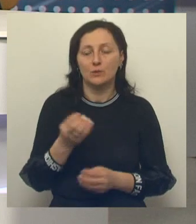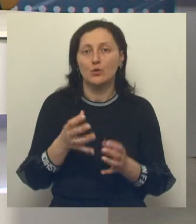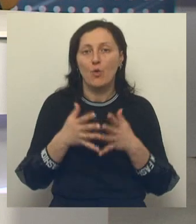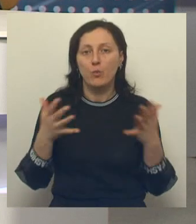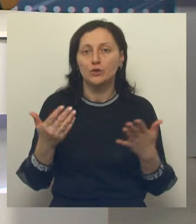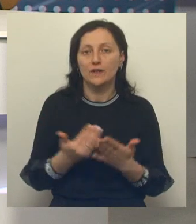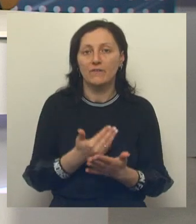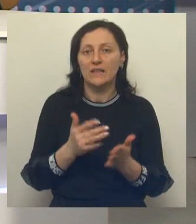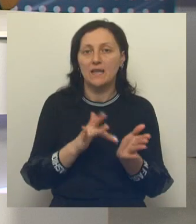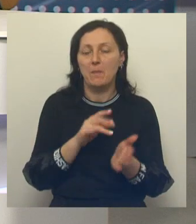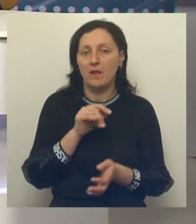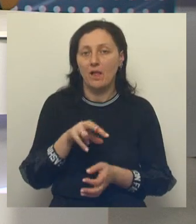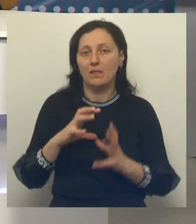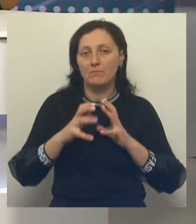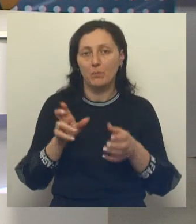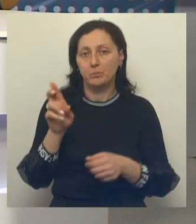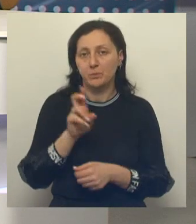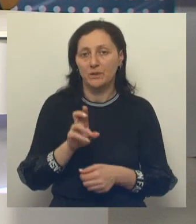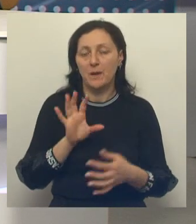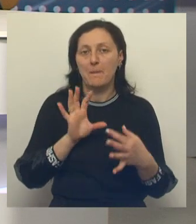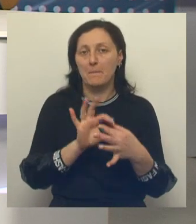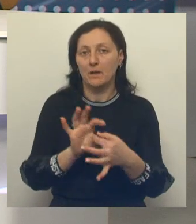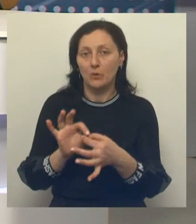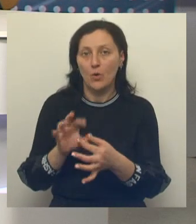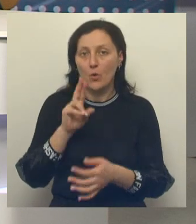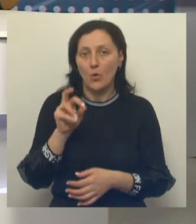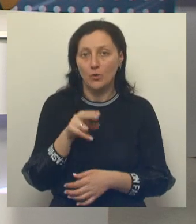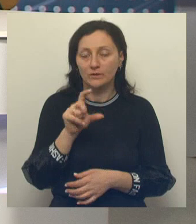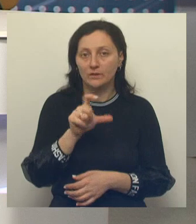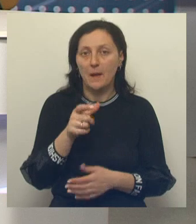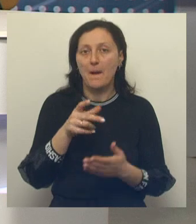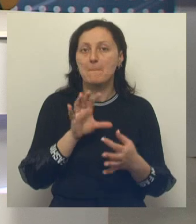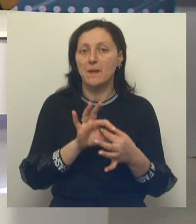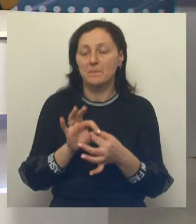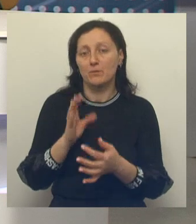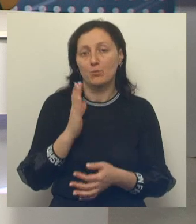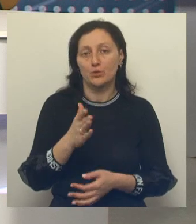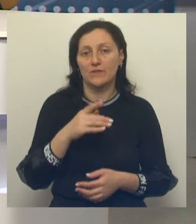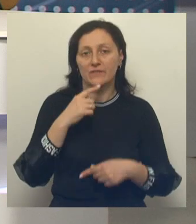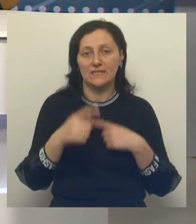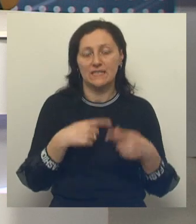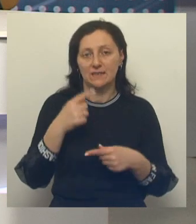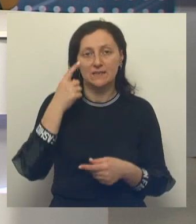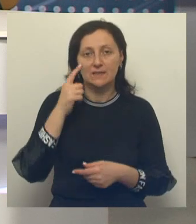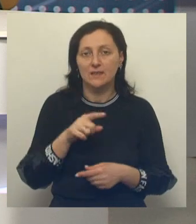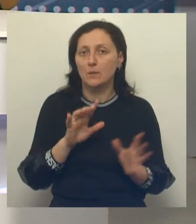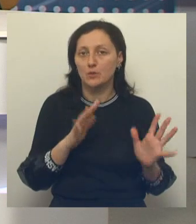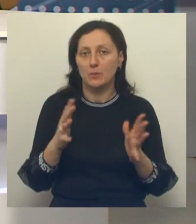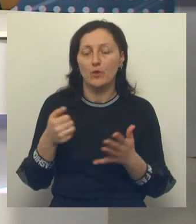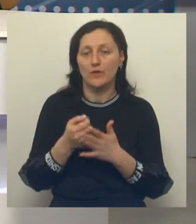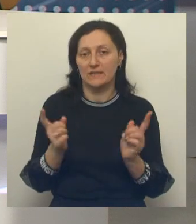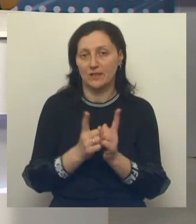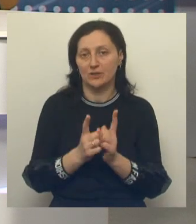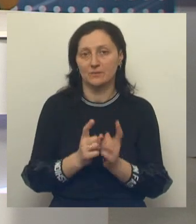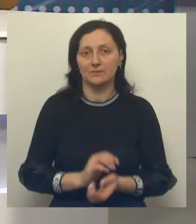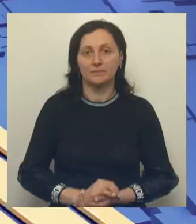больше новостей в телеграм-канале Мира Белогория. Переходите по QR-коду, подписывайтесь и будьте всегда в курсе происходящего. До встречи.